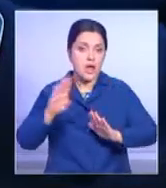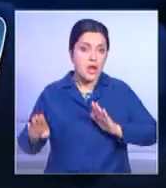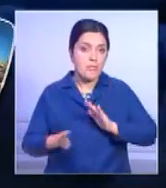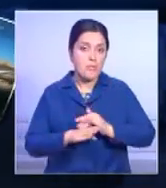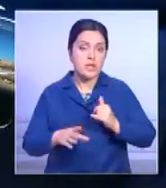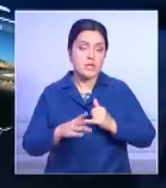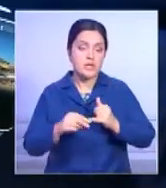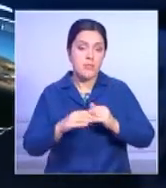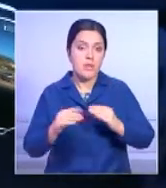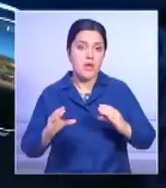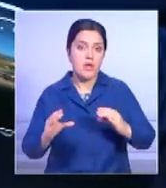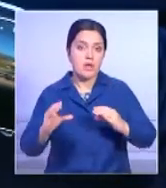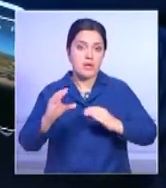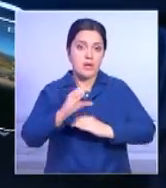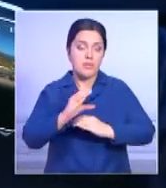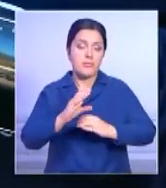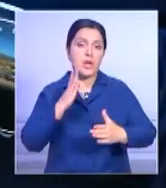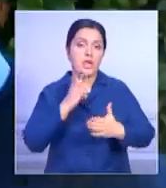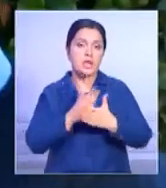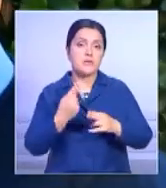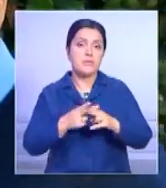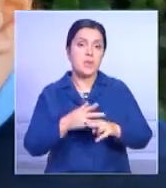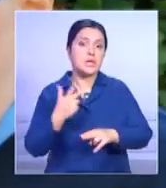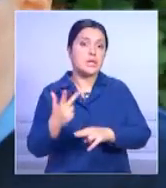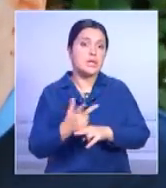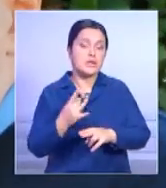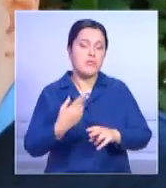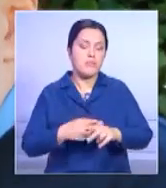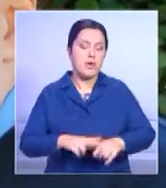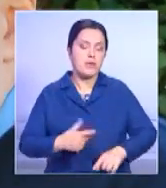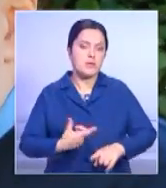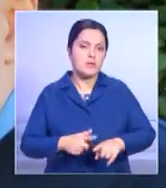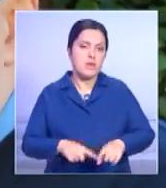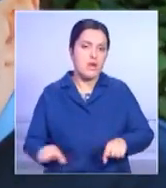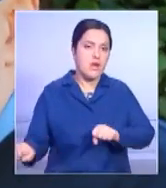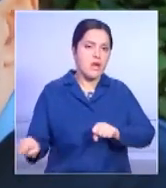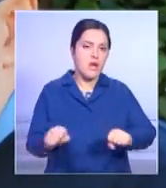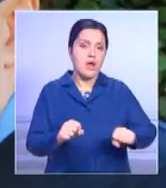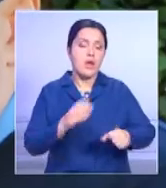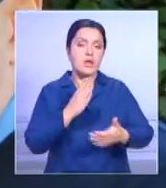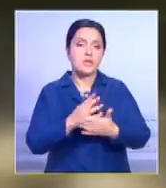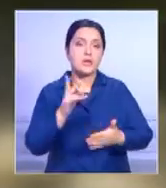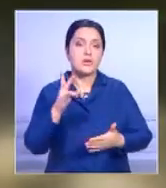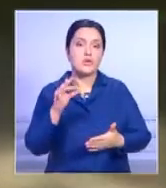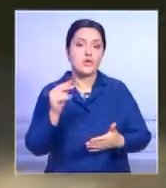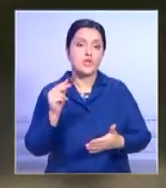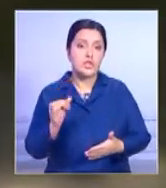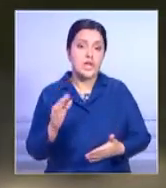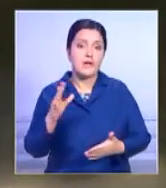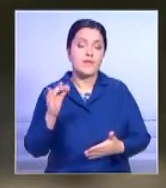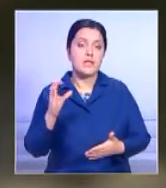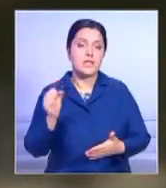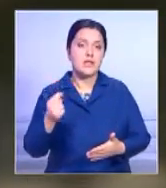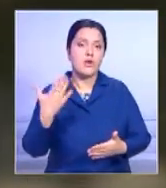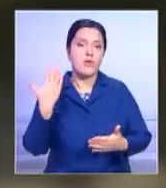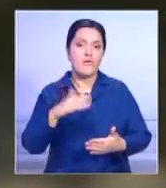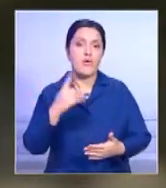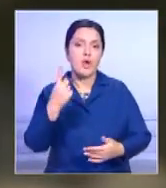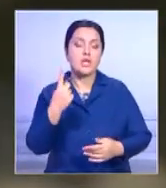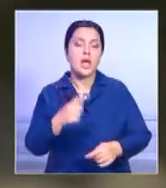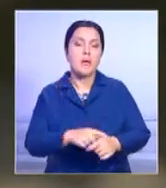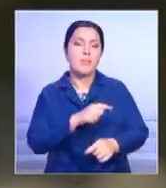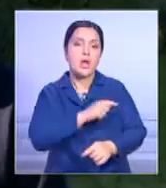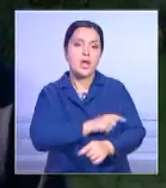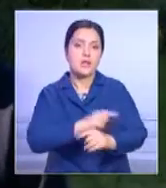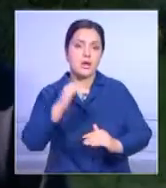разлома в Аппенинах. Сдвиг троекратный. Другими словами, города Акумли, Аматричи, Норчи и Висса просели на целый метр.